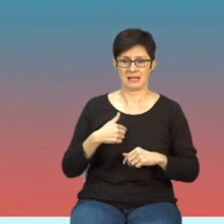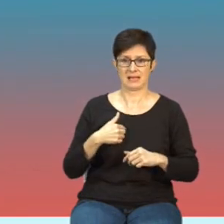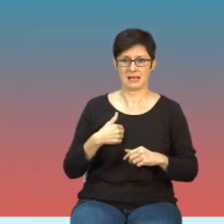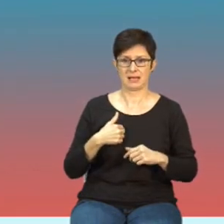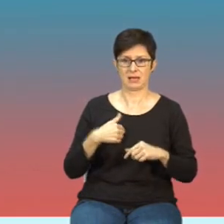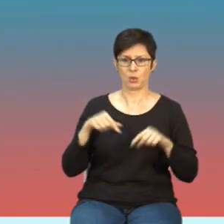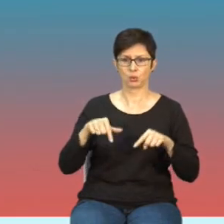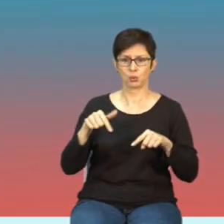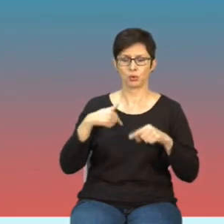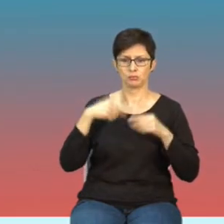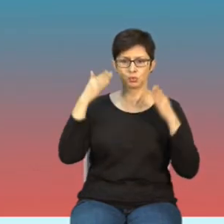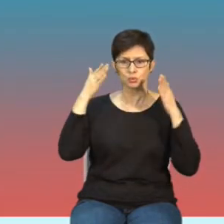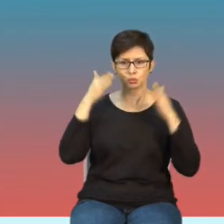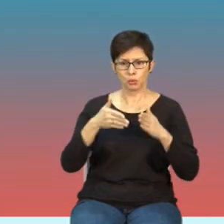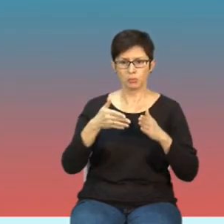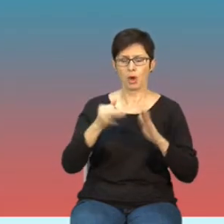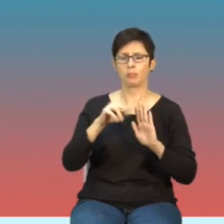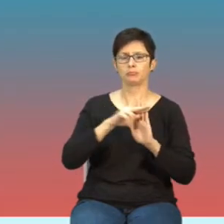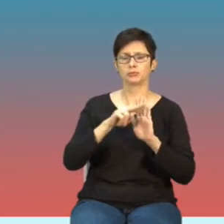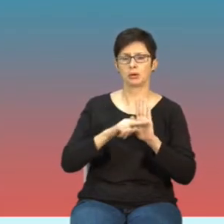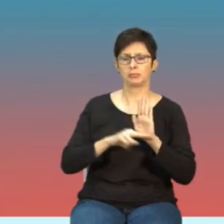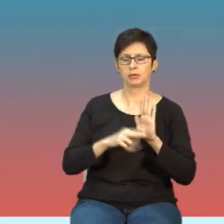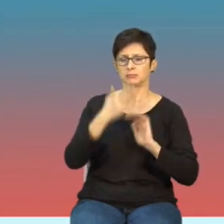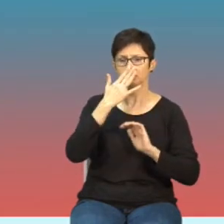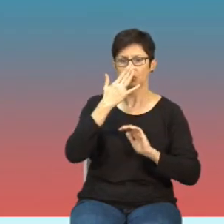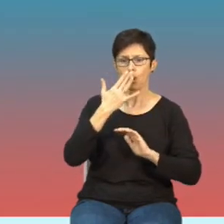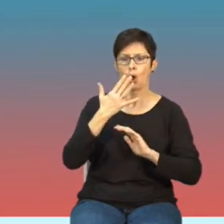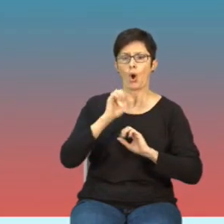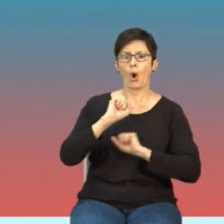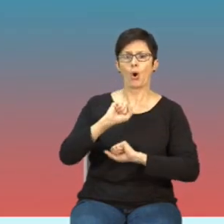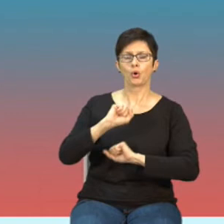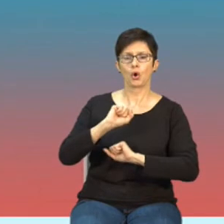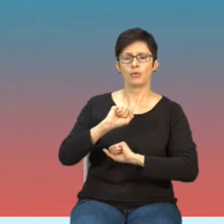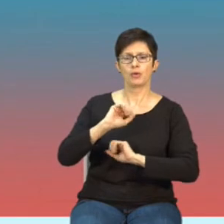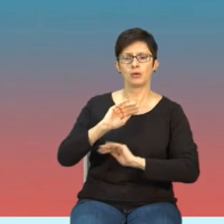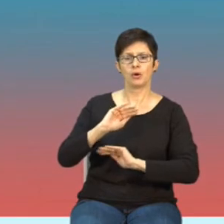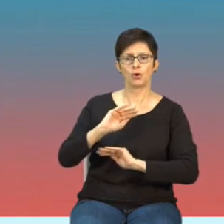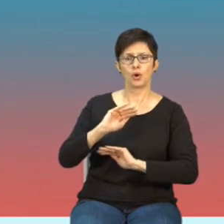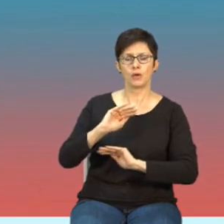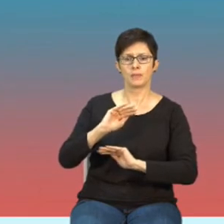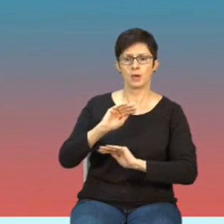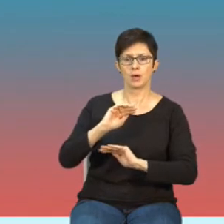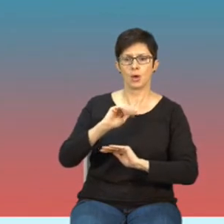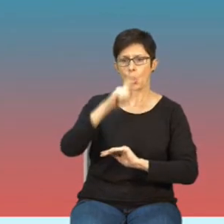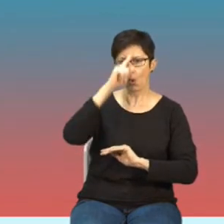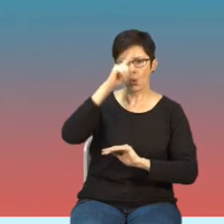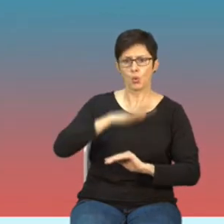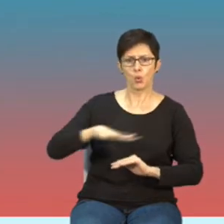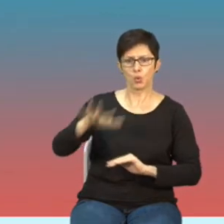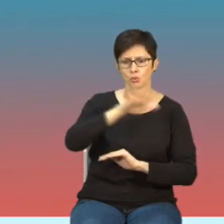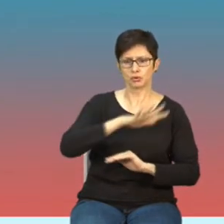my tutaj się skupiamy na przepisach dotyczących ochrony populacji generalnej